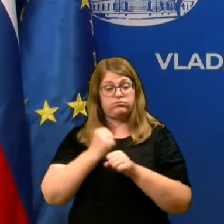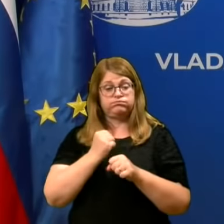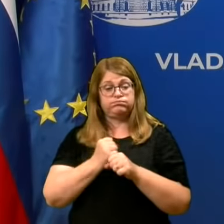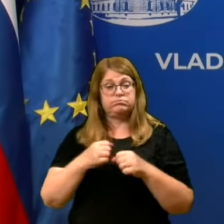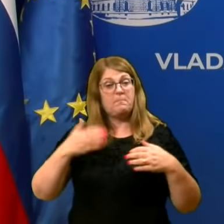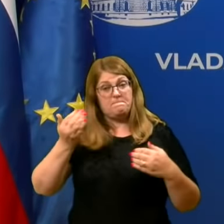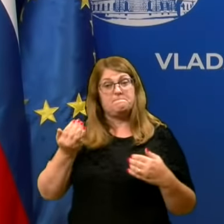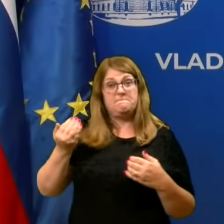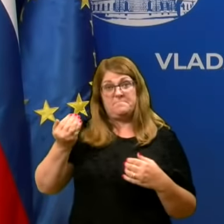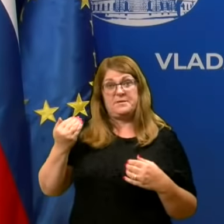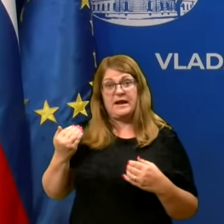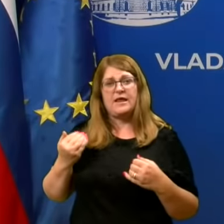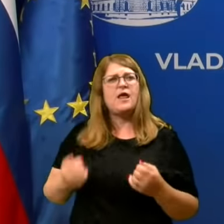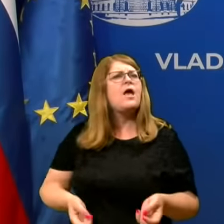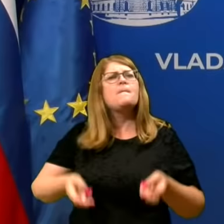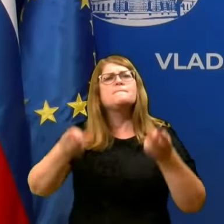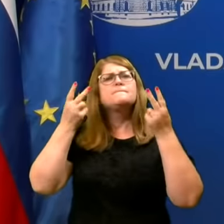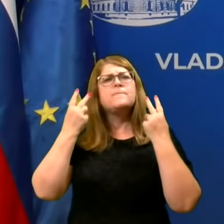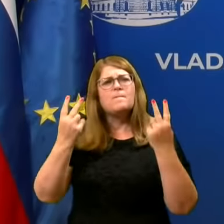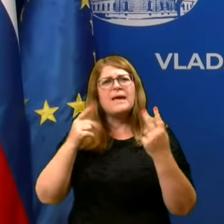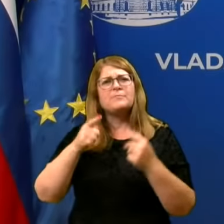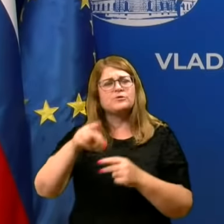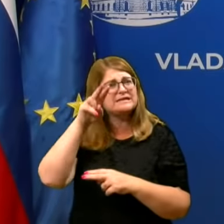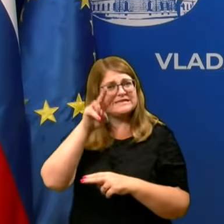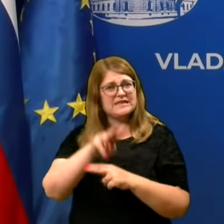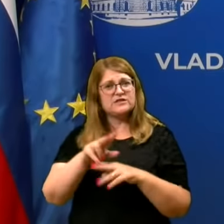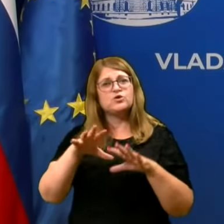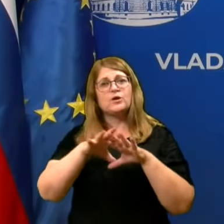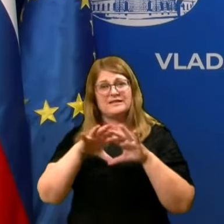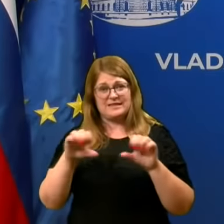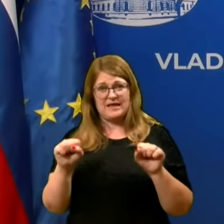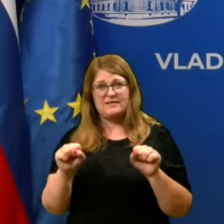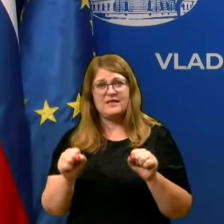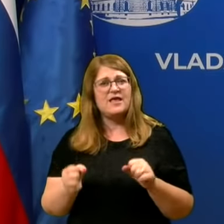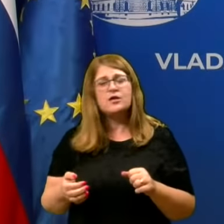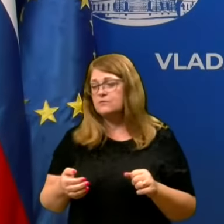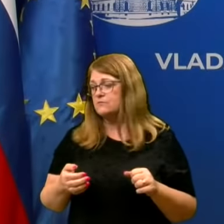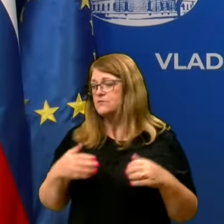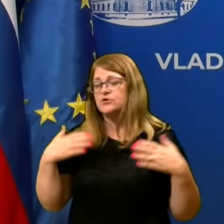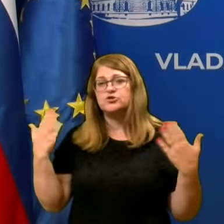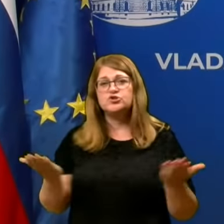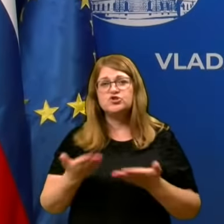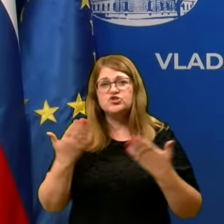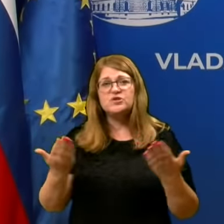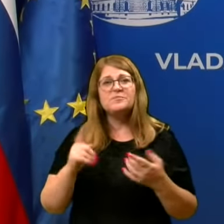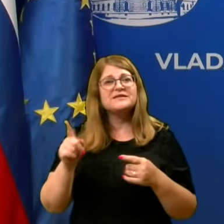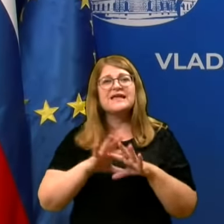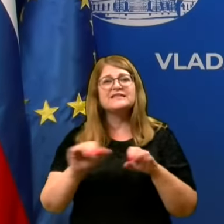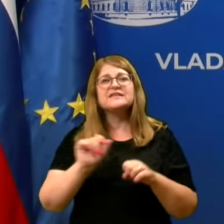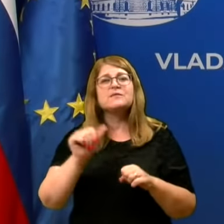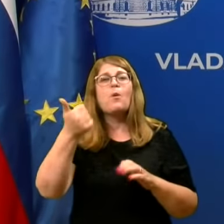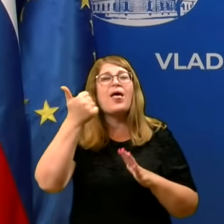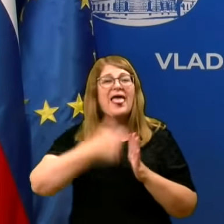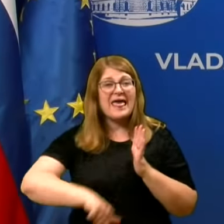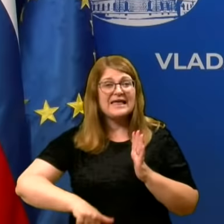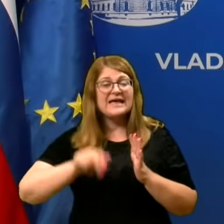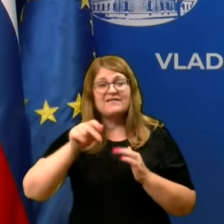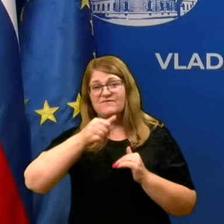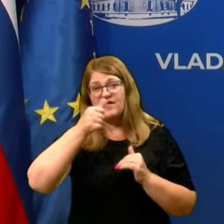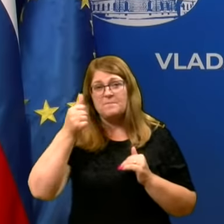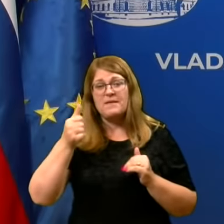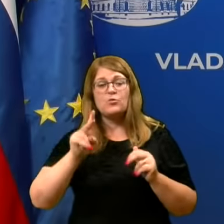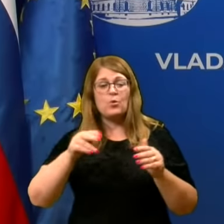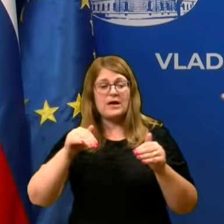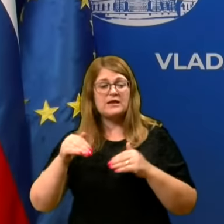bistveno prej. Pomembno pa je, da se ta nadzor naredi čim prej in da se ne naredi samo enkrat v imenu te